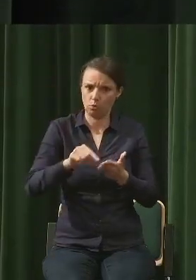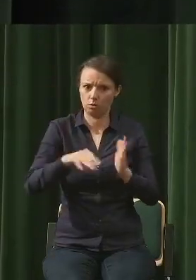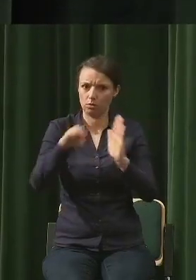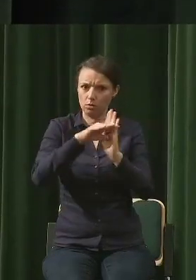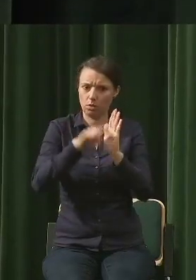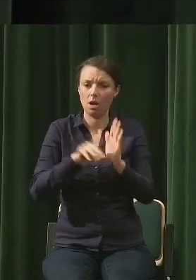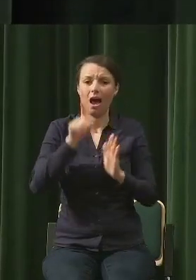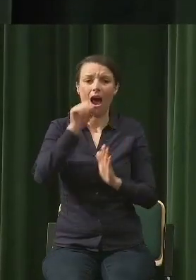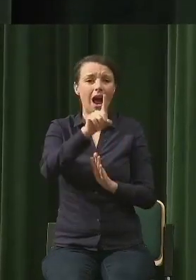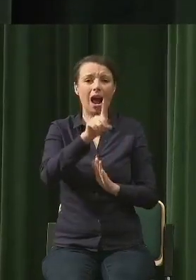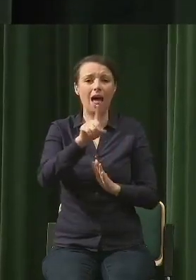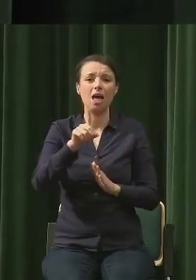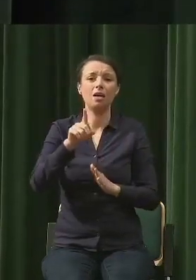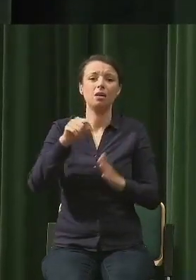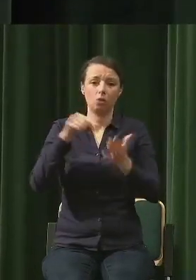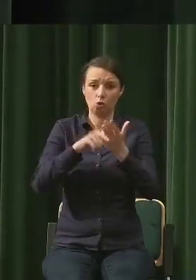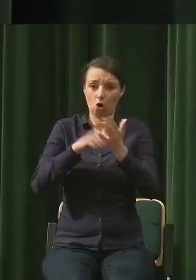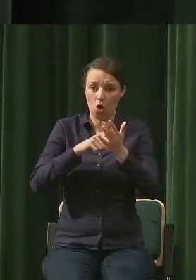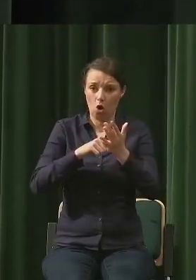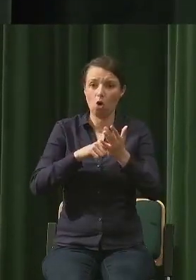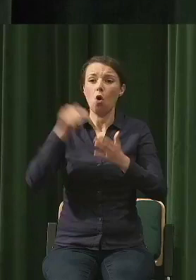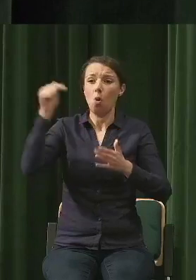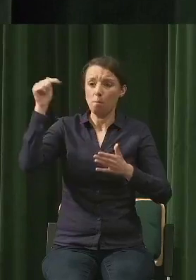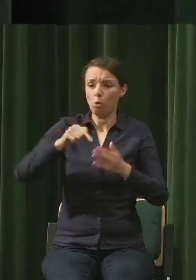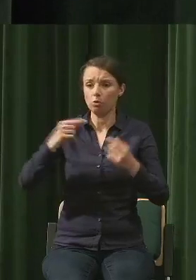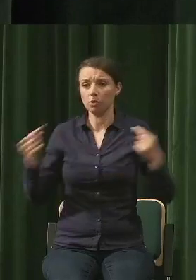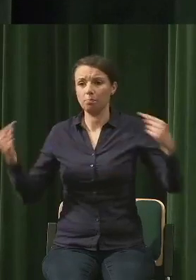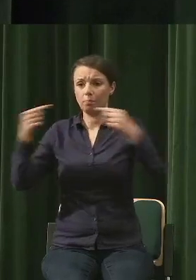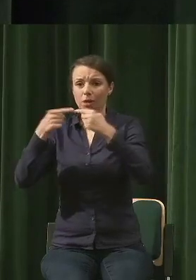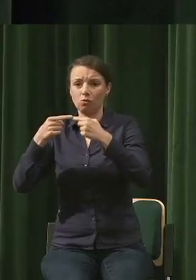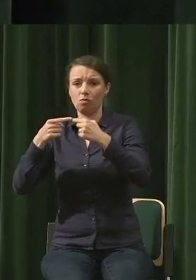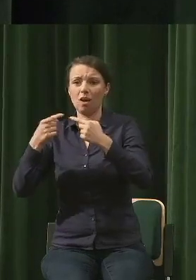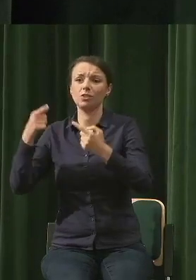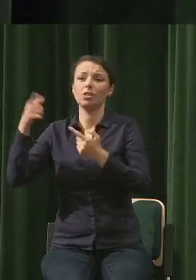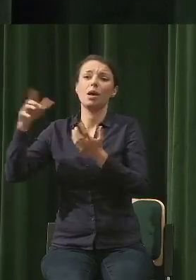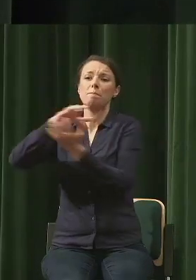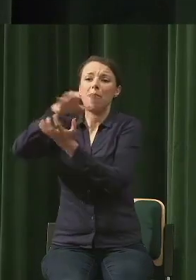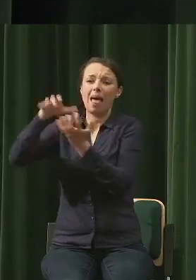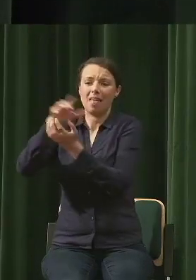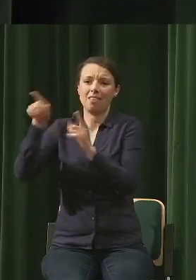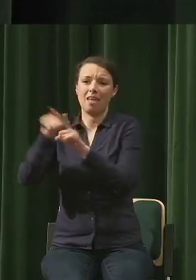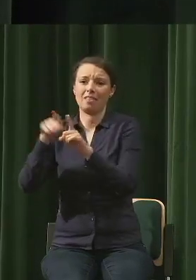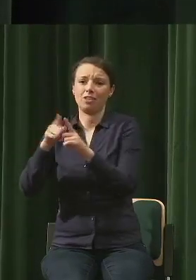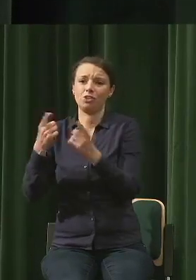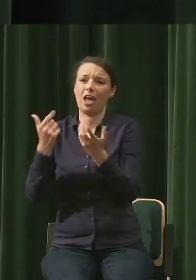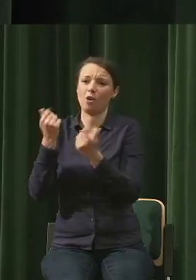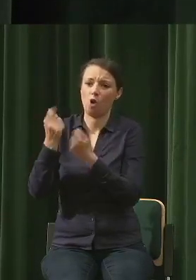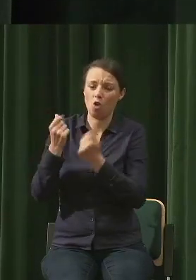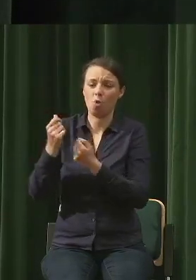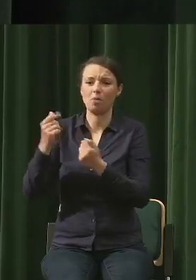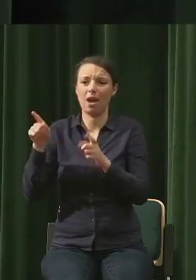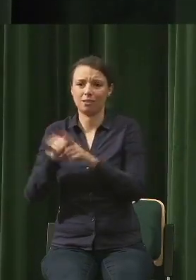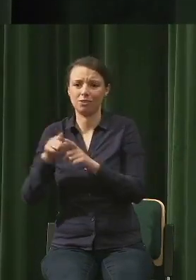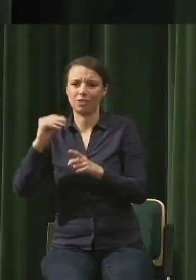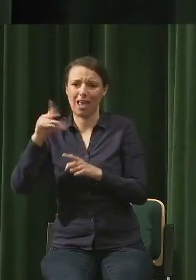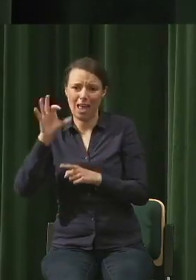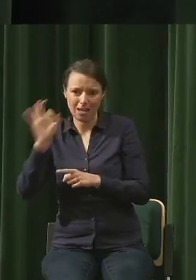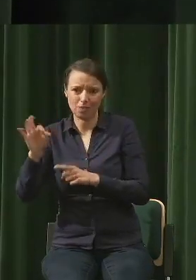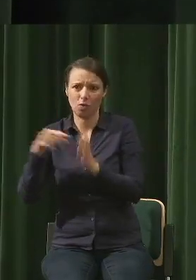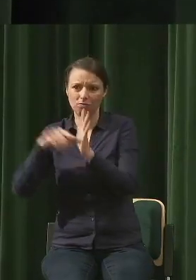być nie w zgodzie z granicą planetarną czy z granicami ekologicznymi, które po prostu są też zdefiniowane już w tej chwili mniej więcej